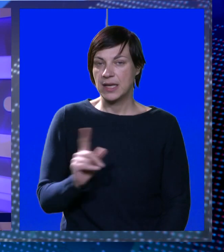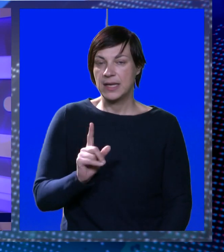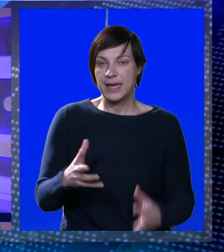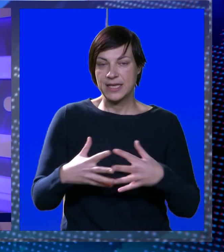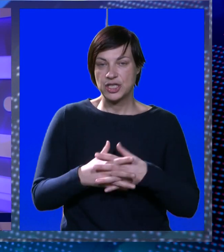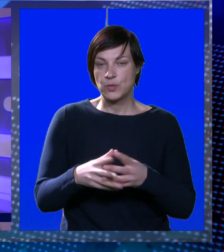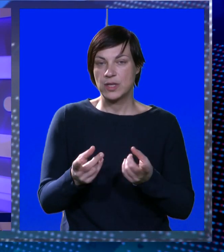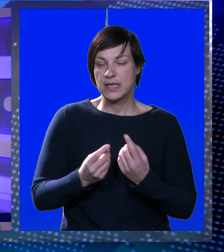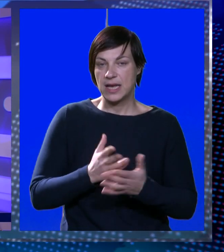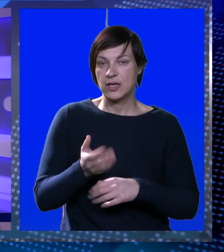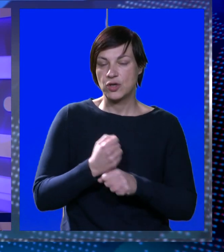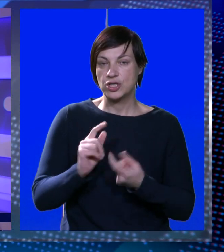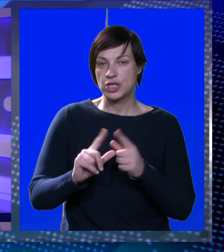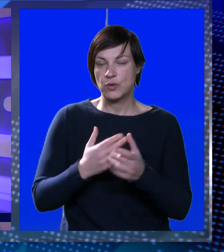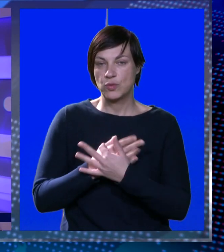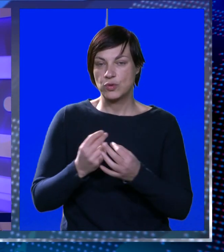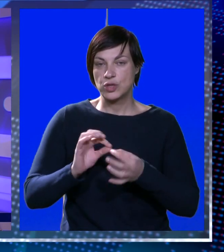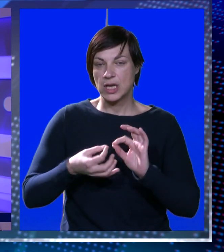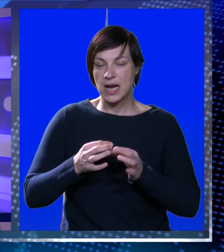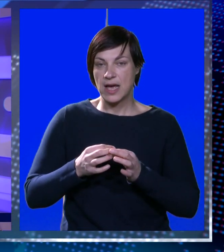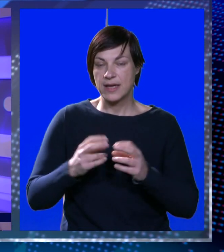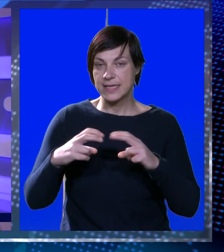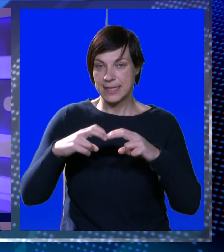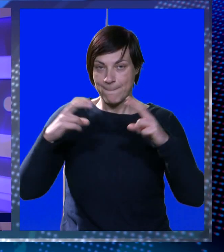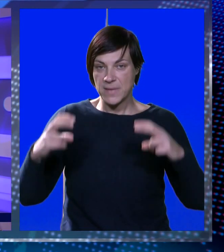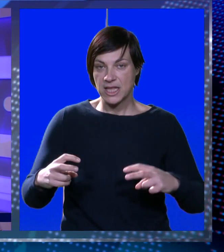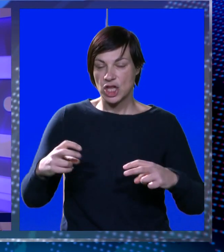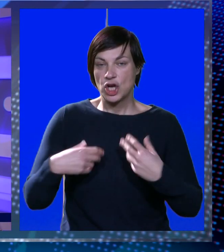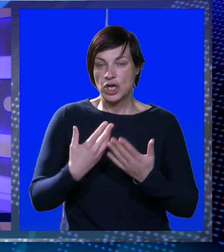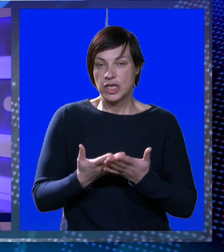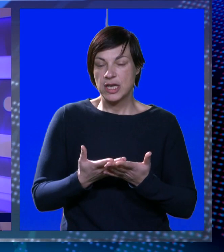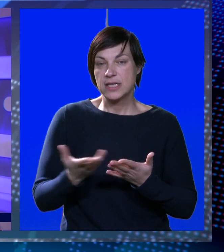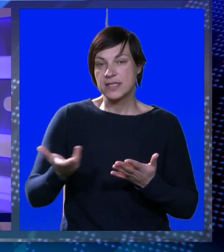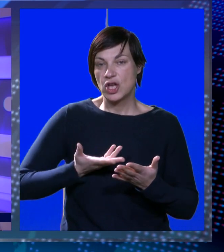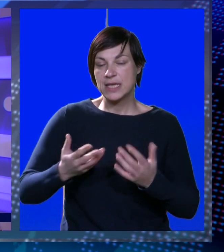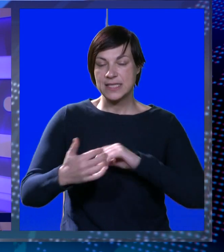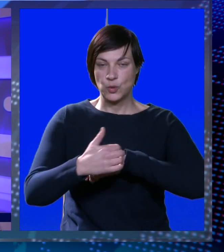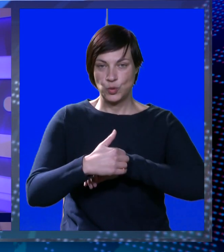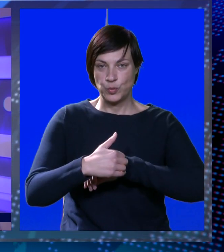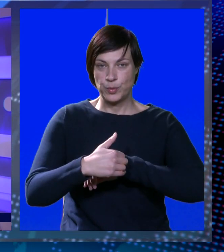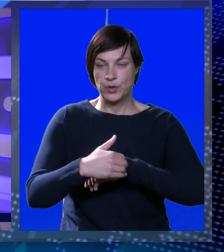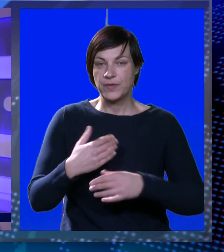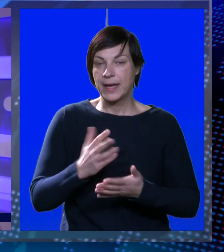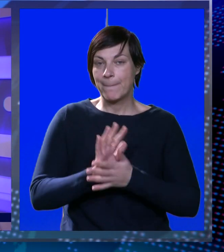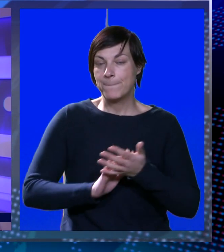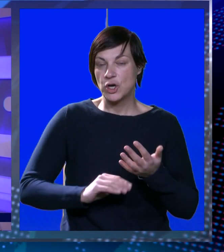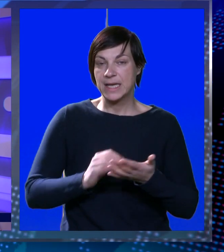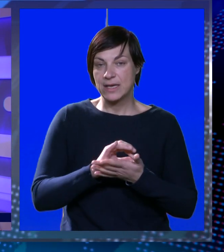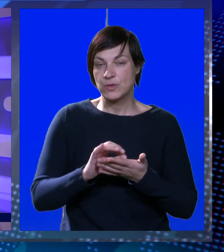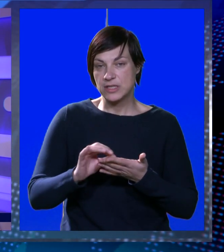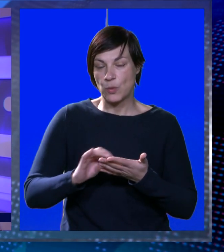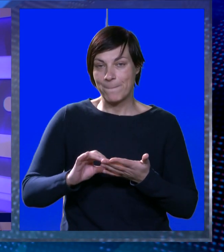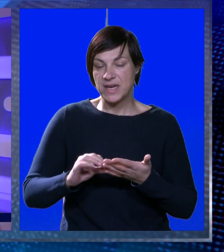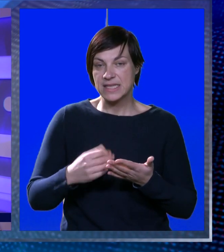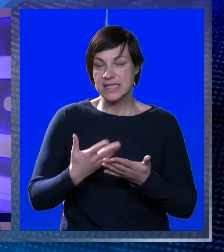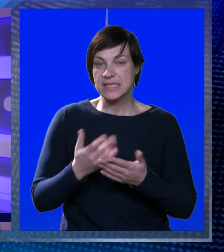Neće ugrad, ali hoće ugruž. Lanac brze hrane McDonald's prema svemu sudeći ipak stiže u Dubrovnik. Pokrenuti su